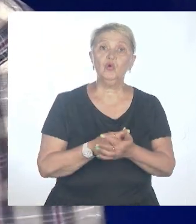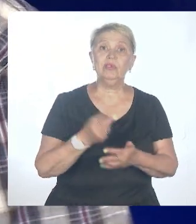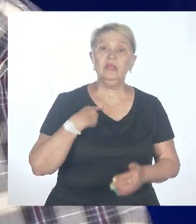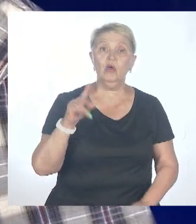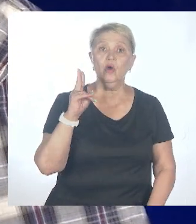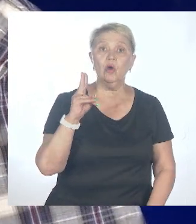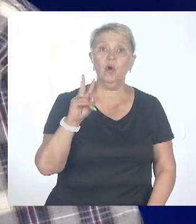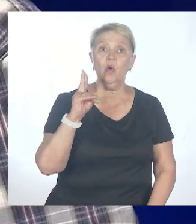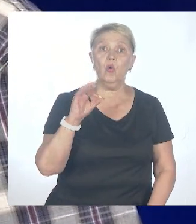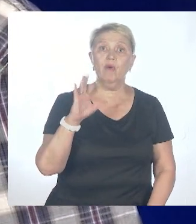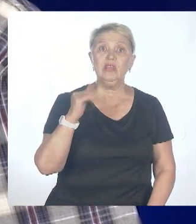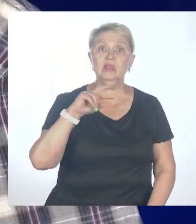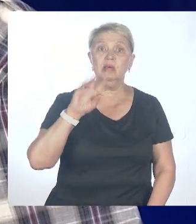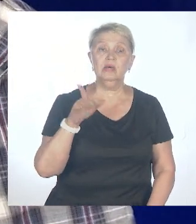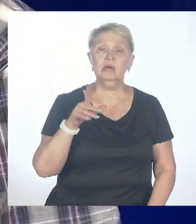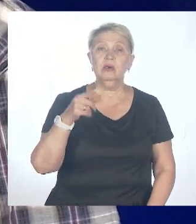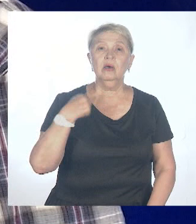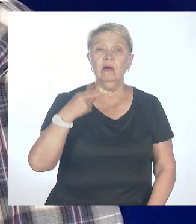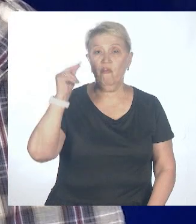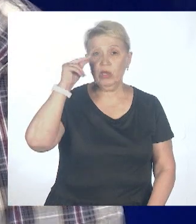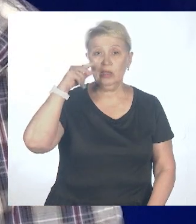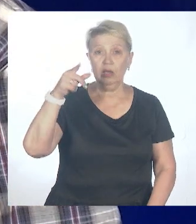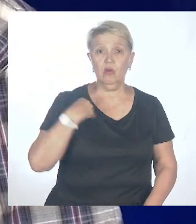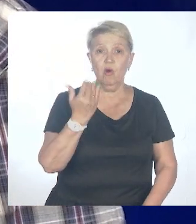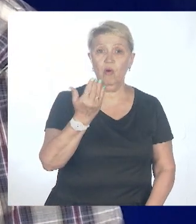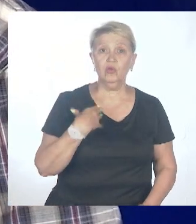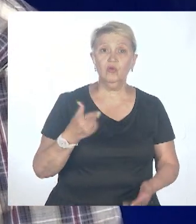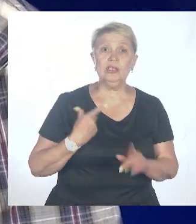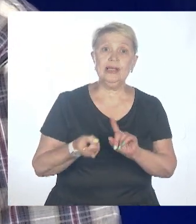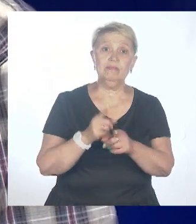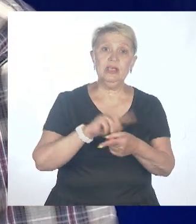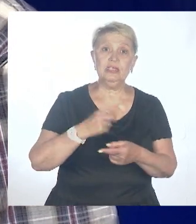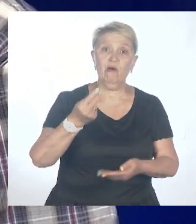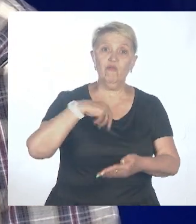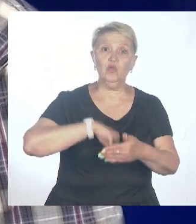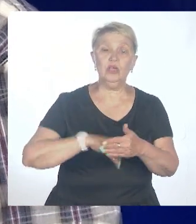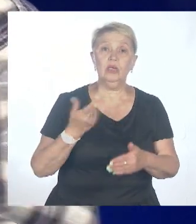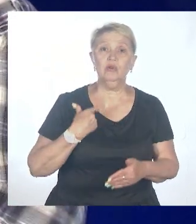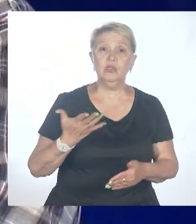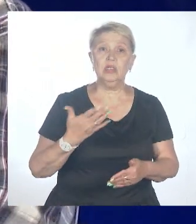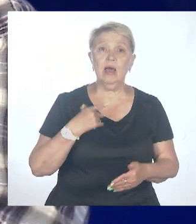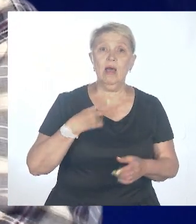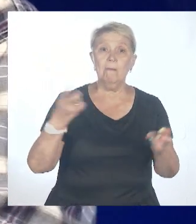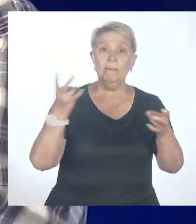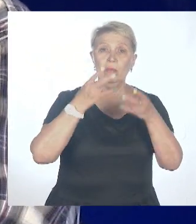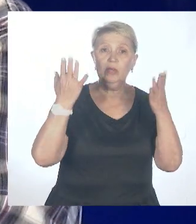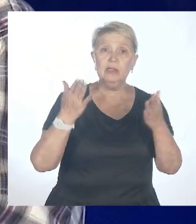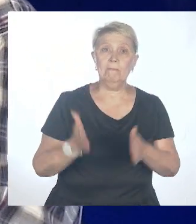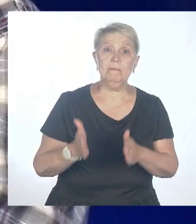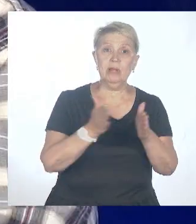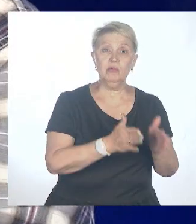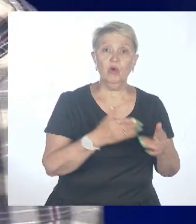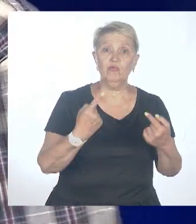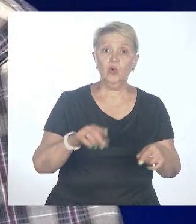собственный, где-нибудь в Турции собственный. То есть он изменяется внутри популяции. И получается так, что при переносе в другую